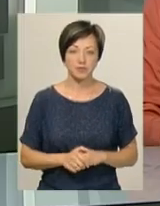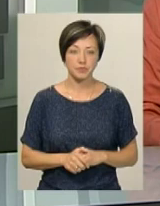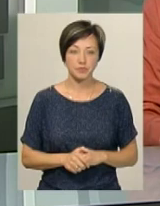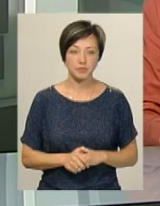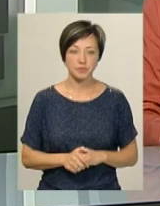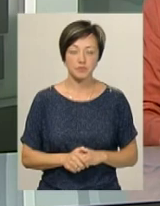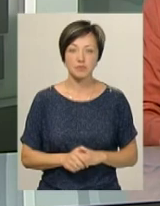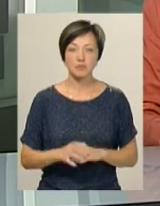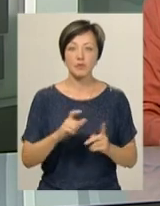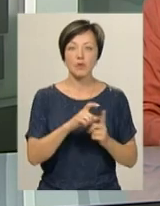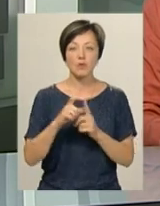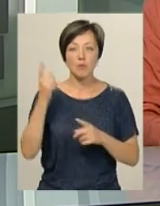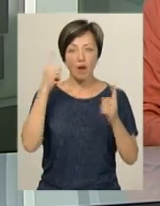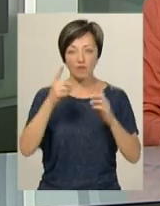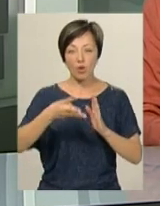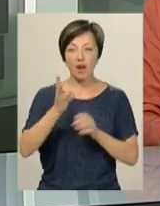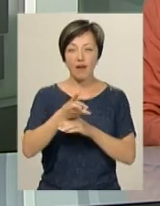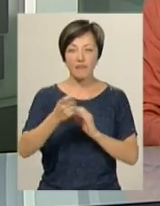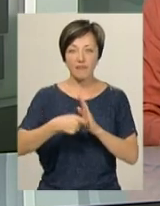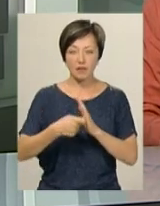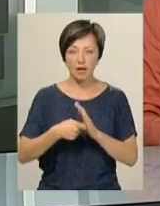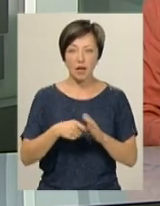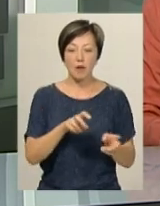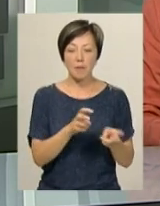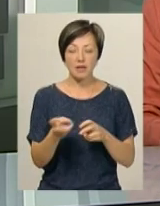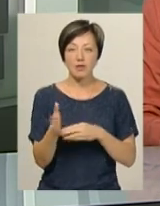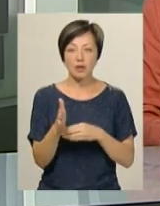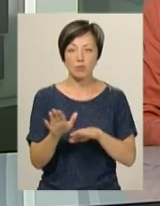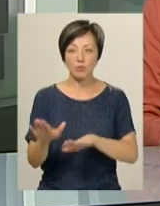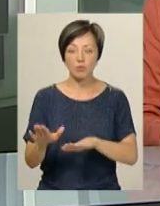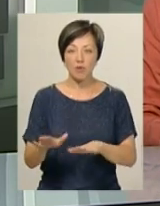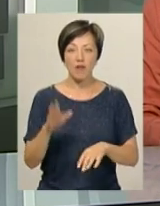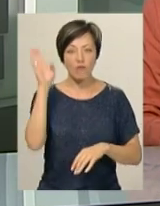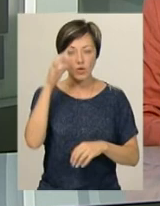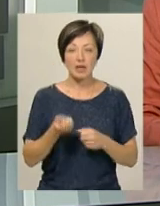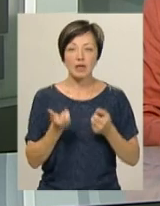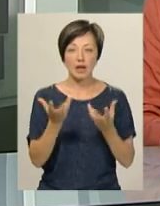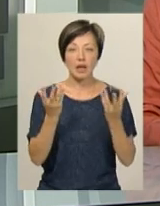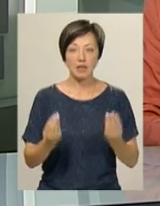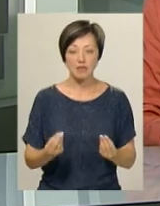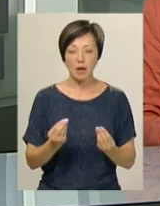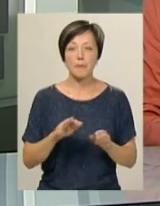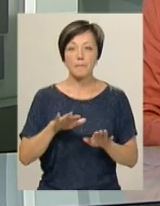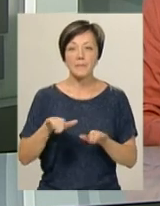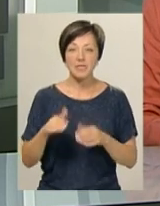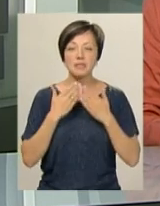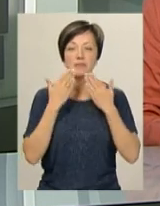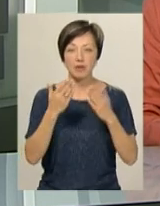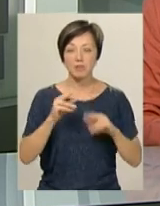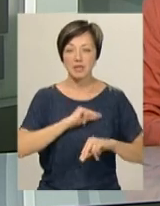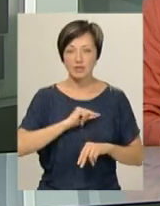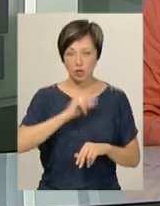За словами автора відео Надії Драганчук, мертва риба пробула в воді кілька днів. Лише після її звернення працівники